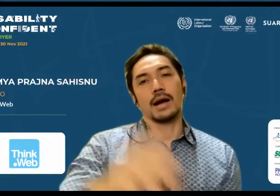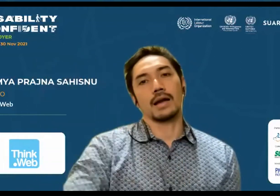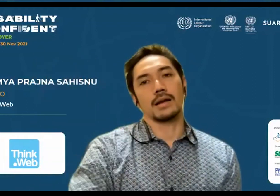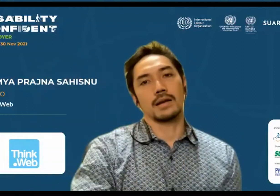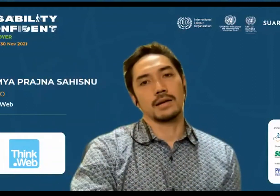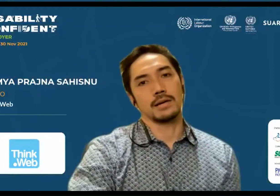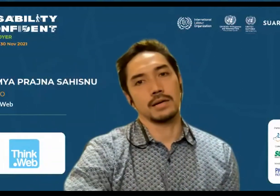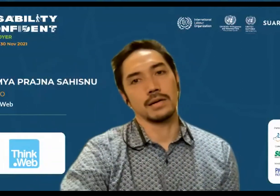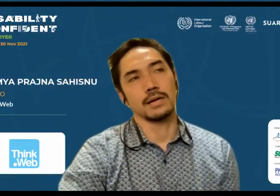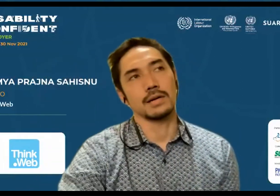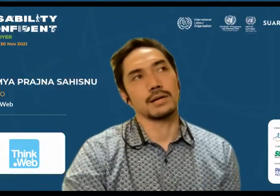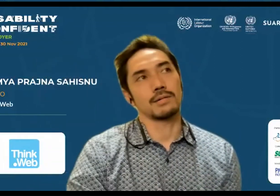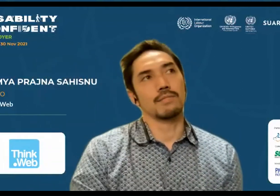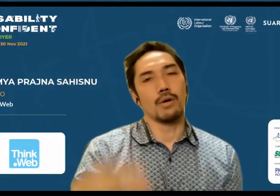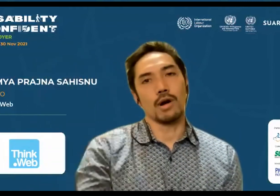menandakan